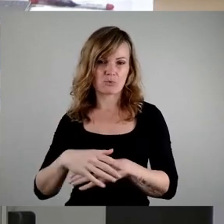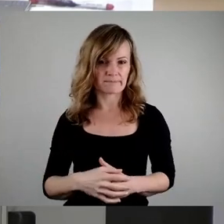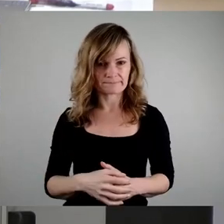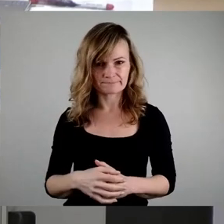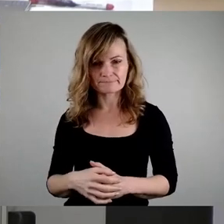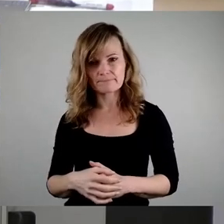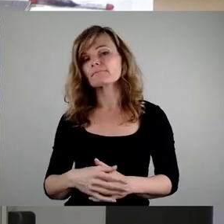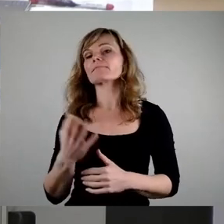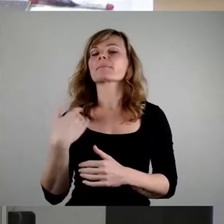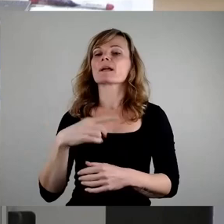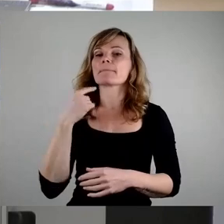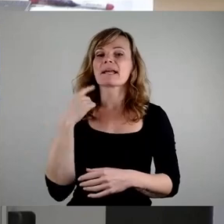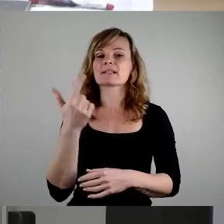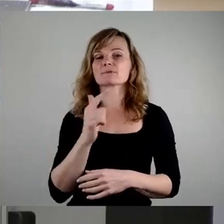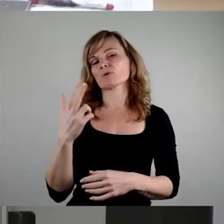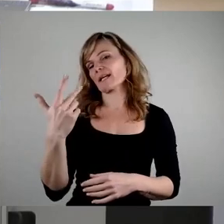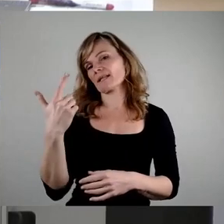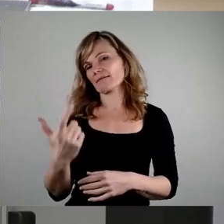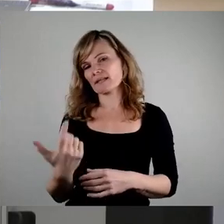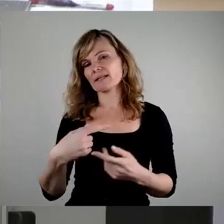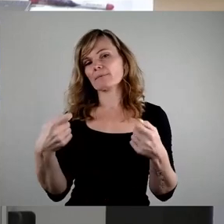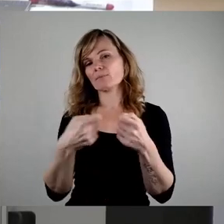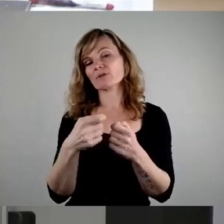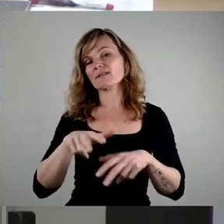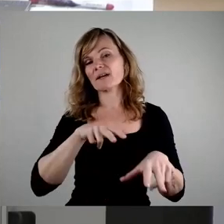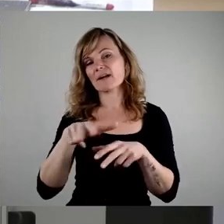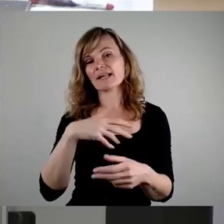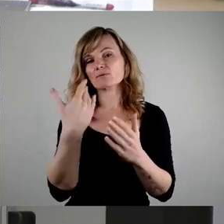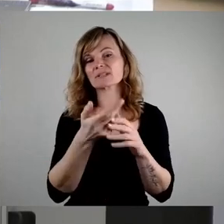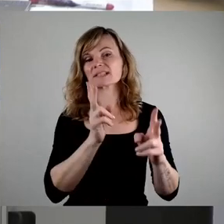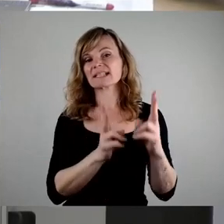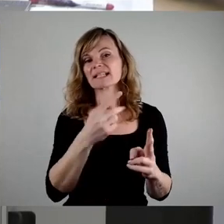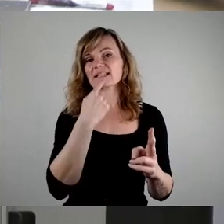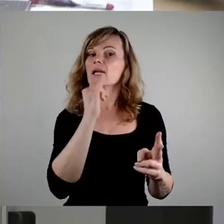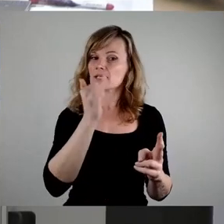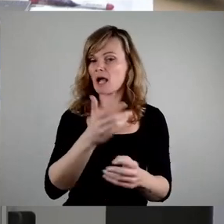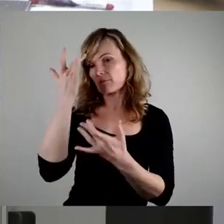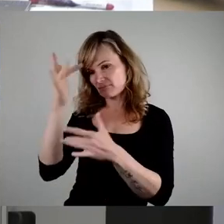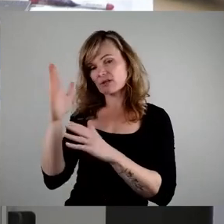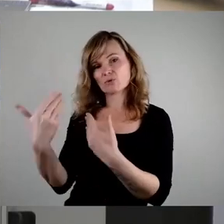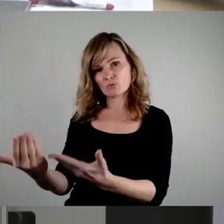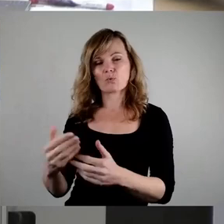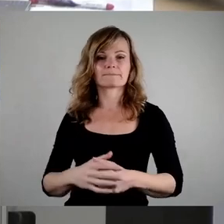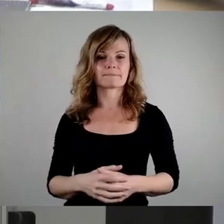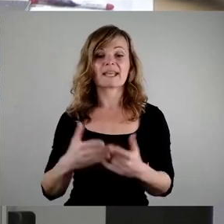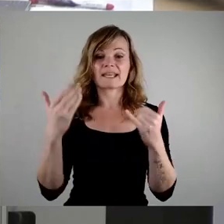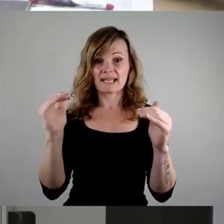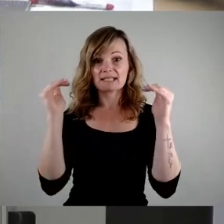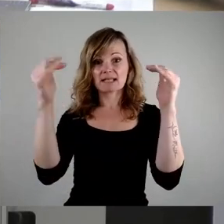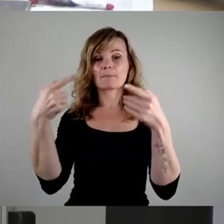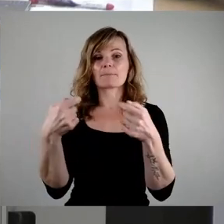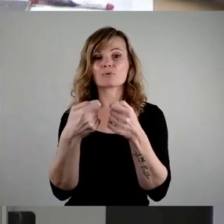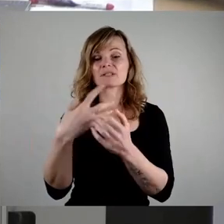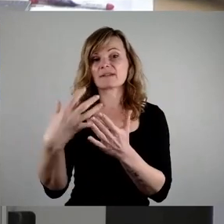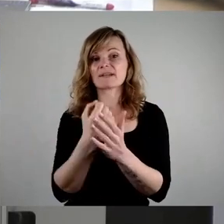im Mai 2023 vom Bundesverwaltungsgericht festgestellt. Schlussendlich wird das jetzt das Bundesverfassungsgericht entscheiden.